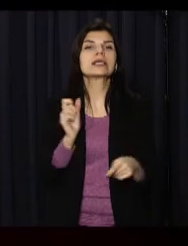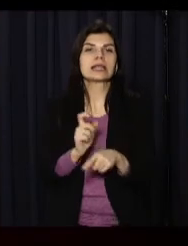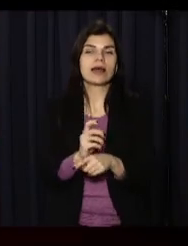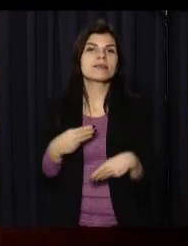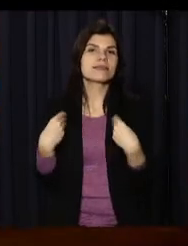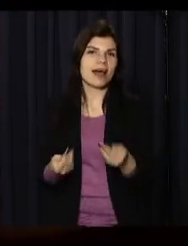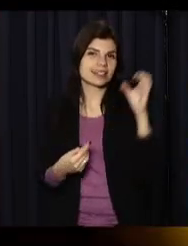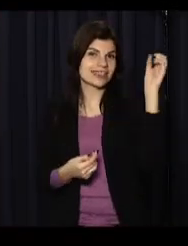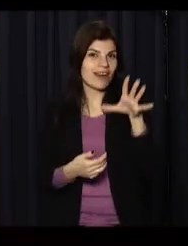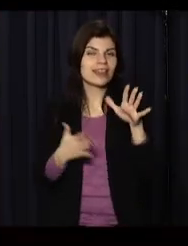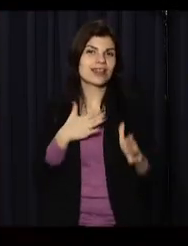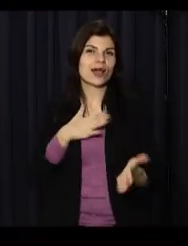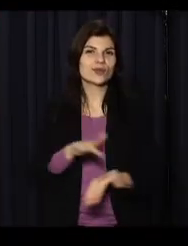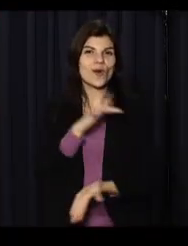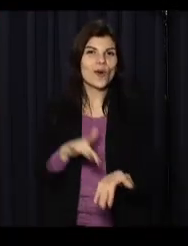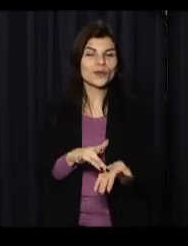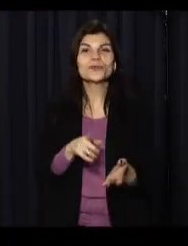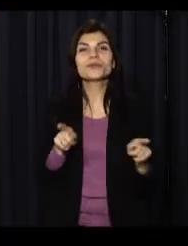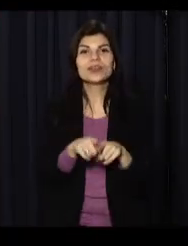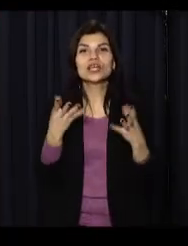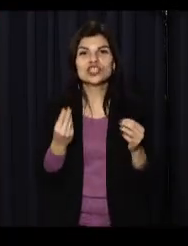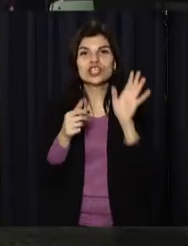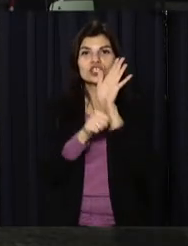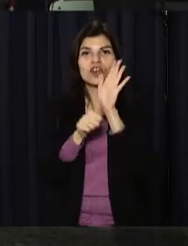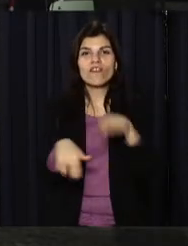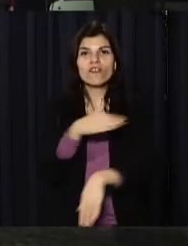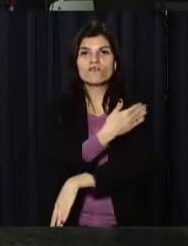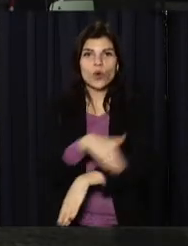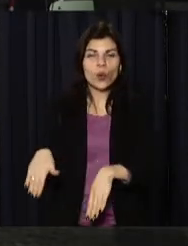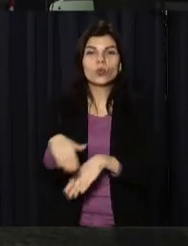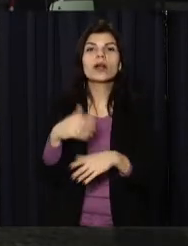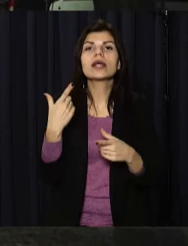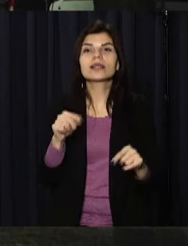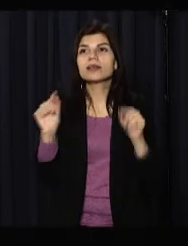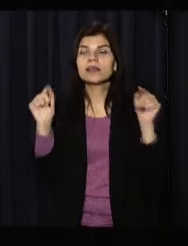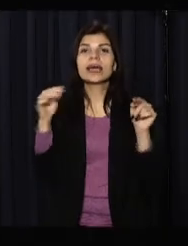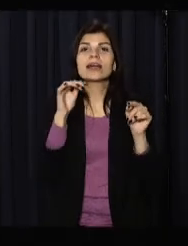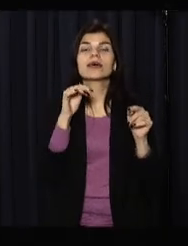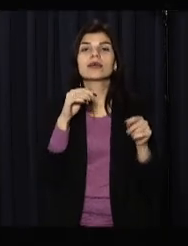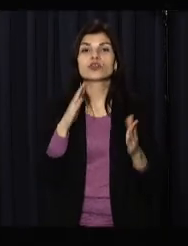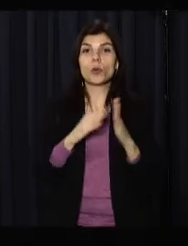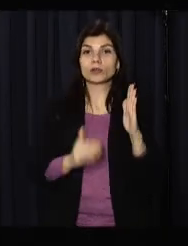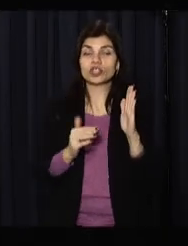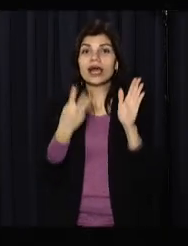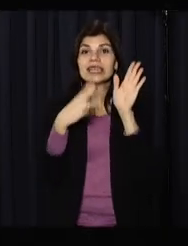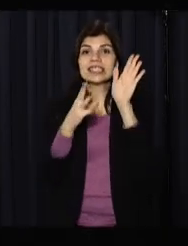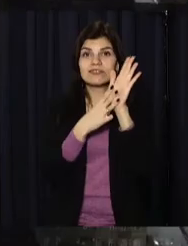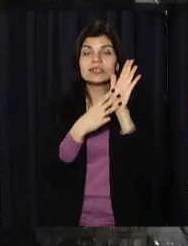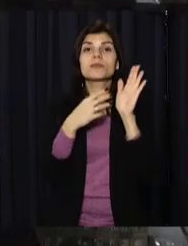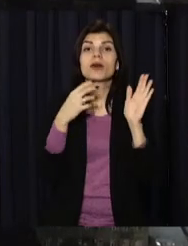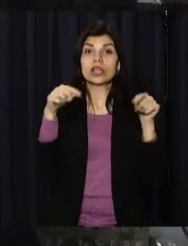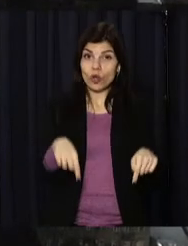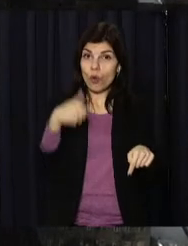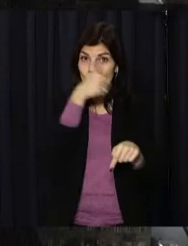Наразі у Кам'янському залишилося освітити 60 вулиць приватного сектору. 38 у планах на цей рік, решта – на